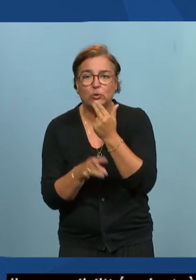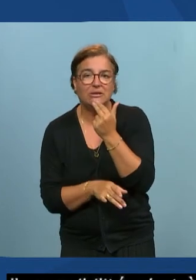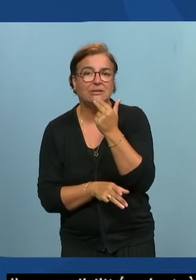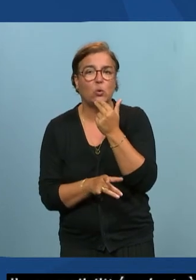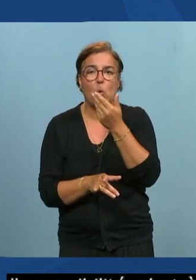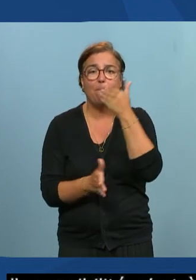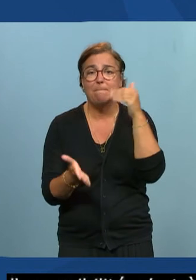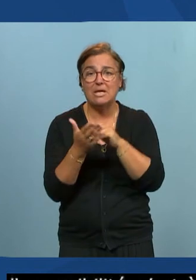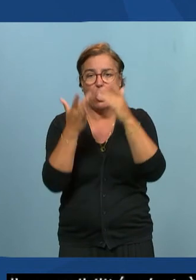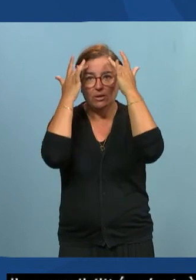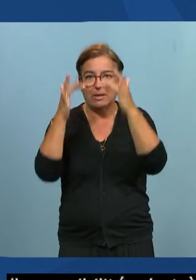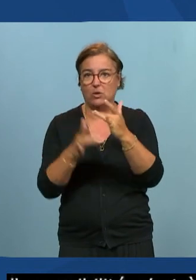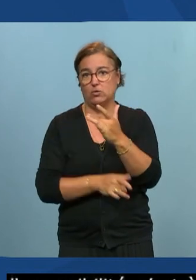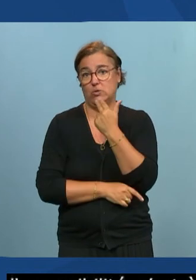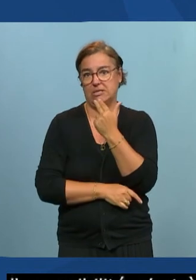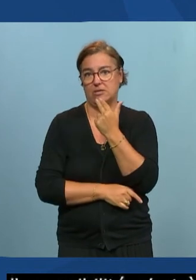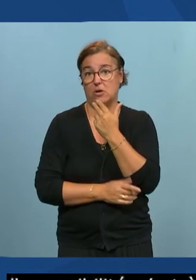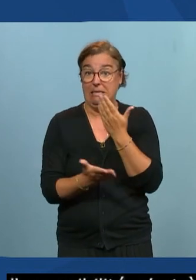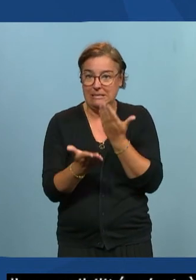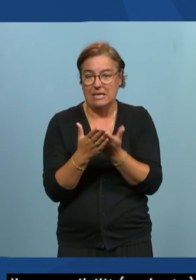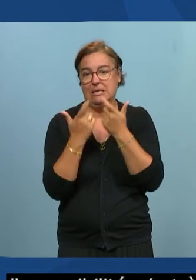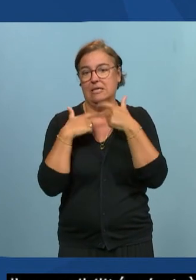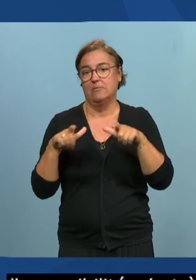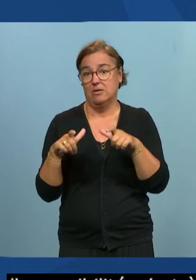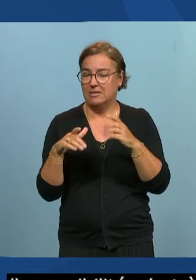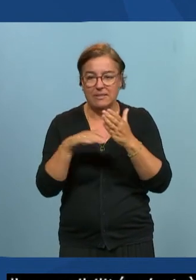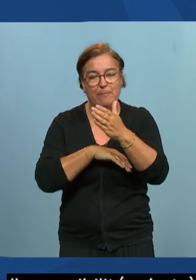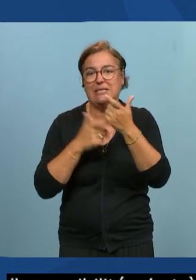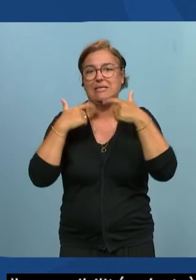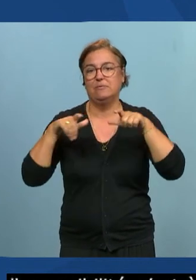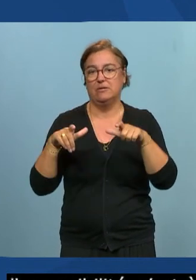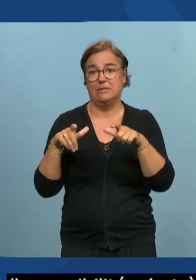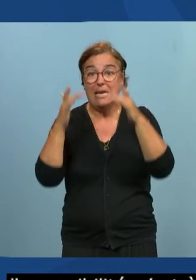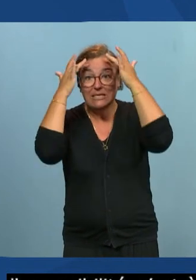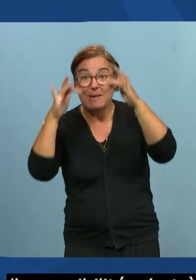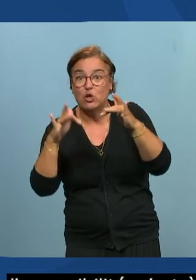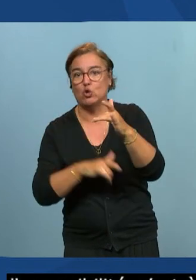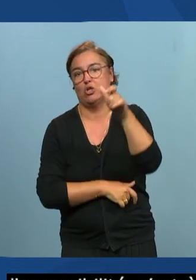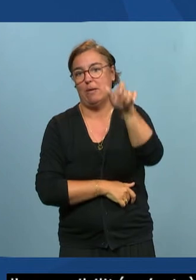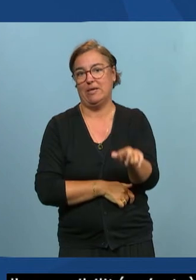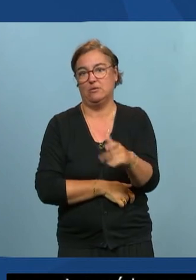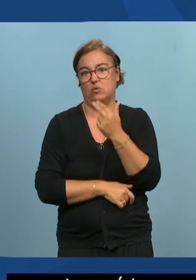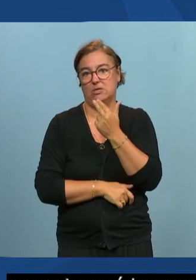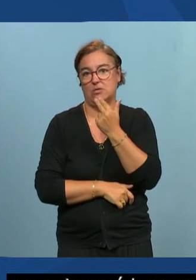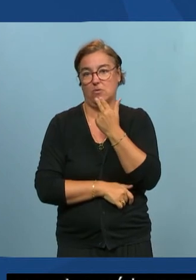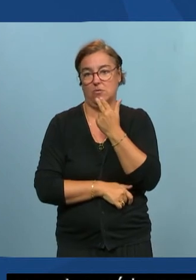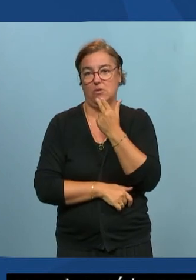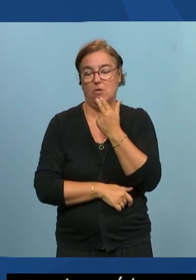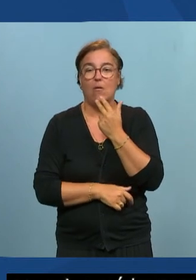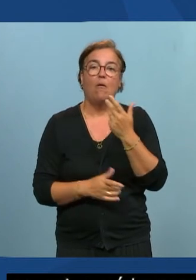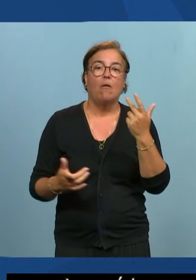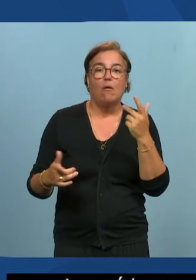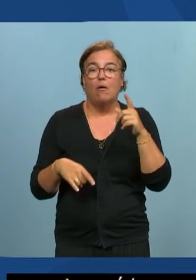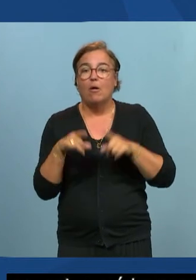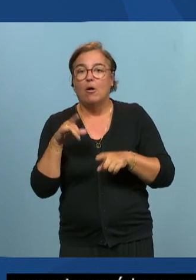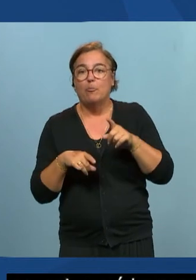utilisateur et ça va même au-delà de ce qu'on appelle aujourd'hui l'accessibilité c'est vraiment de'expérience utilisateur dédiée peut-être parfois dans certains cas aux